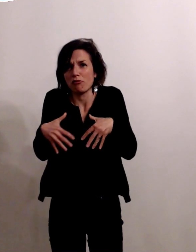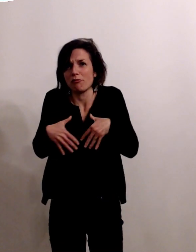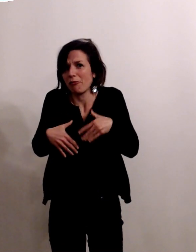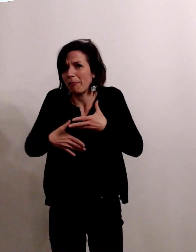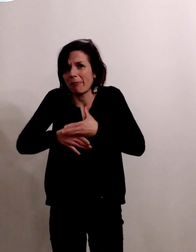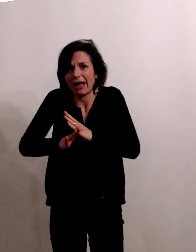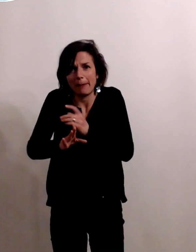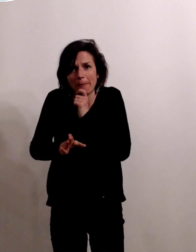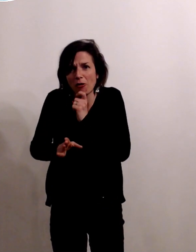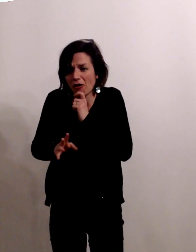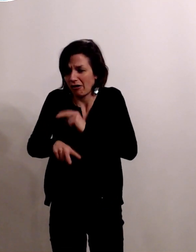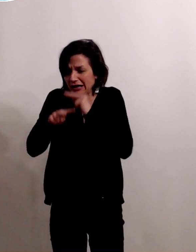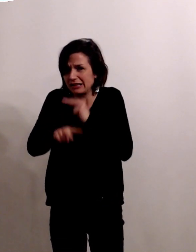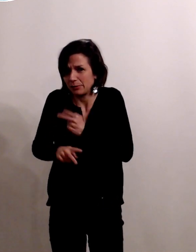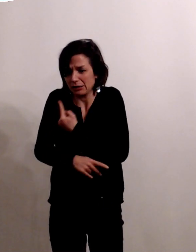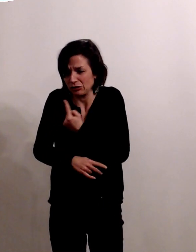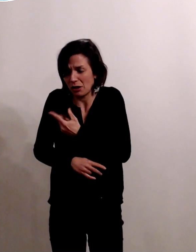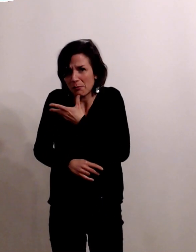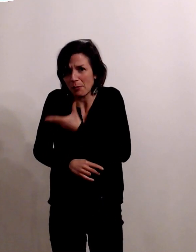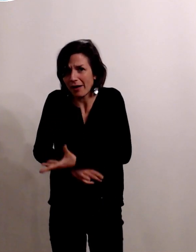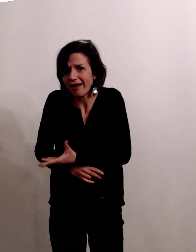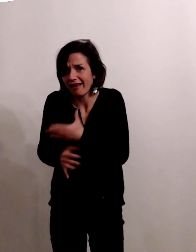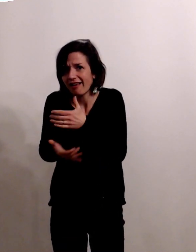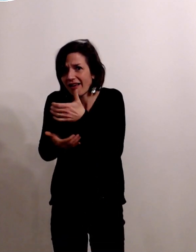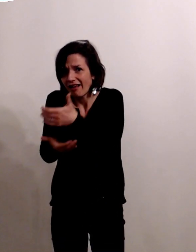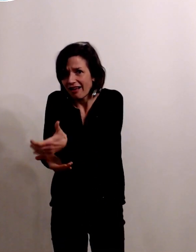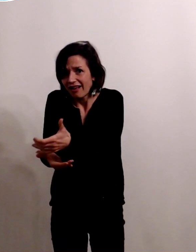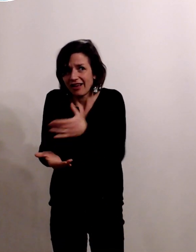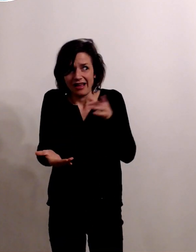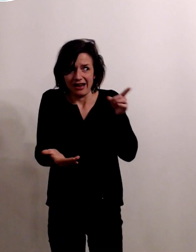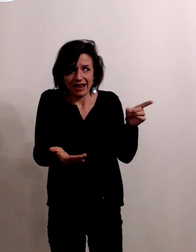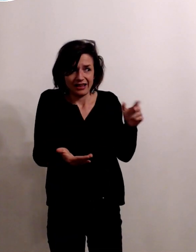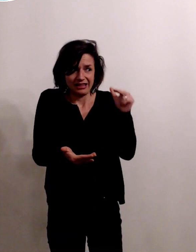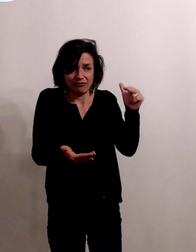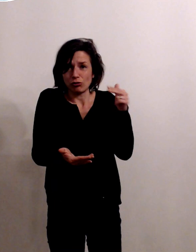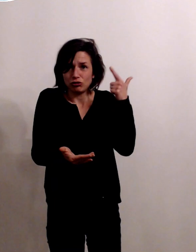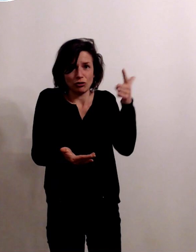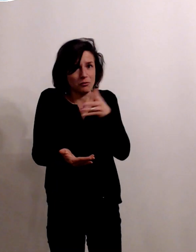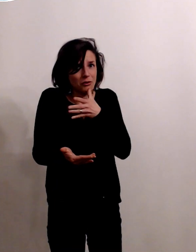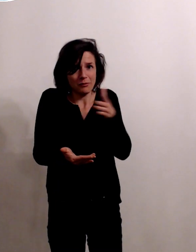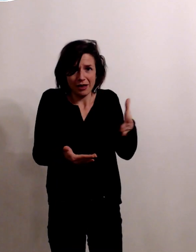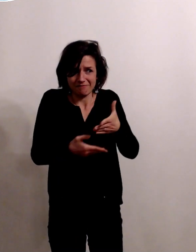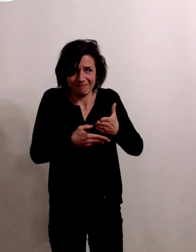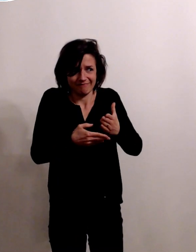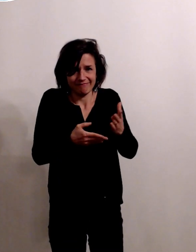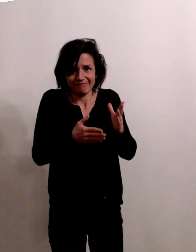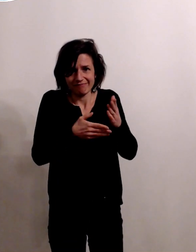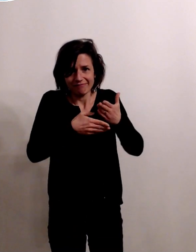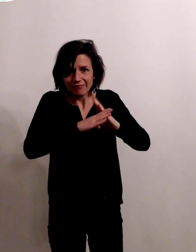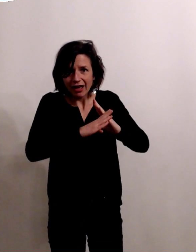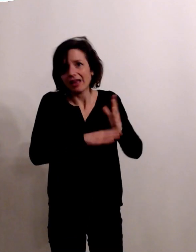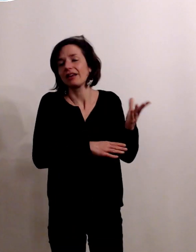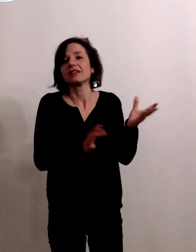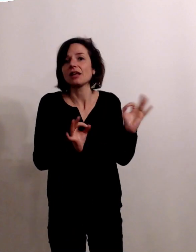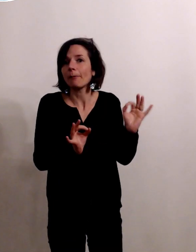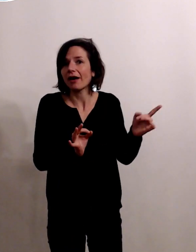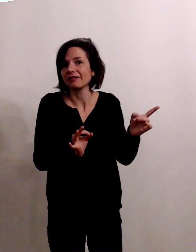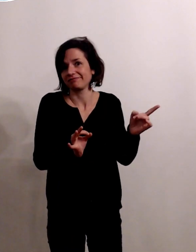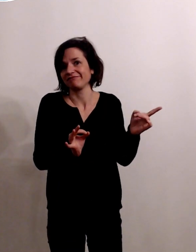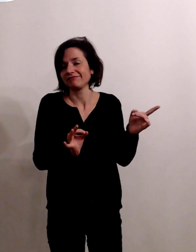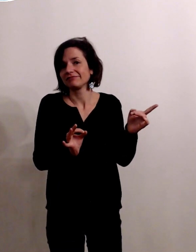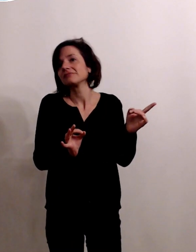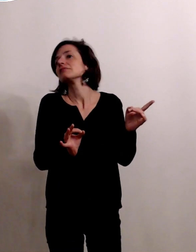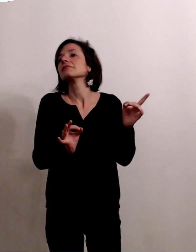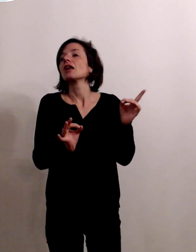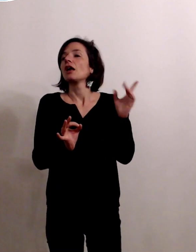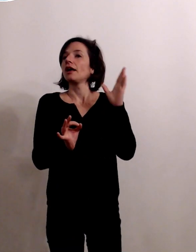l'aider à respirer et bien ça on ne peut pas faire en niveau 2 donc c'est pour ça qu'il a ces barrières qui ont